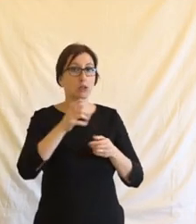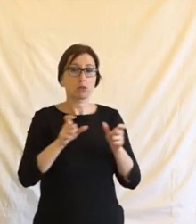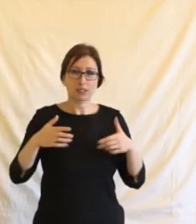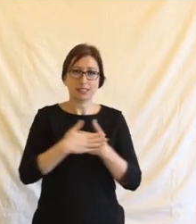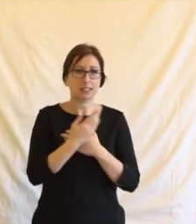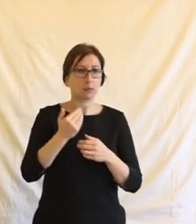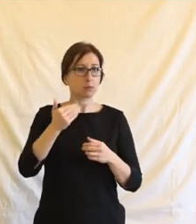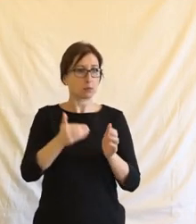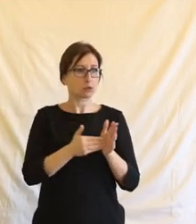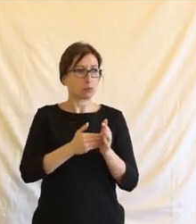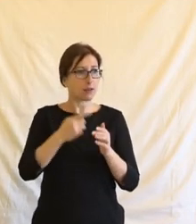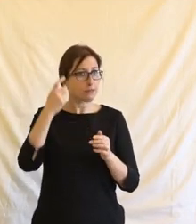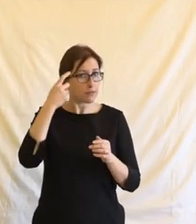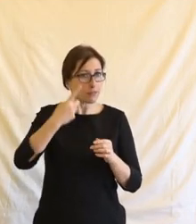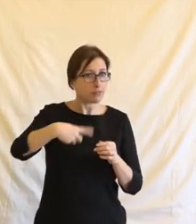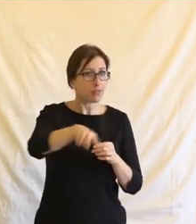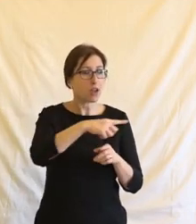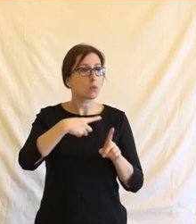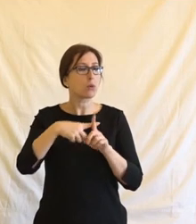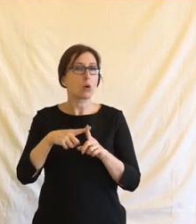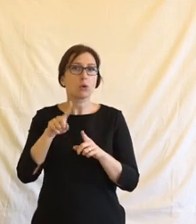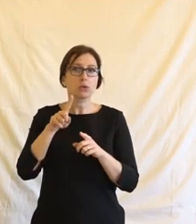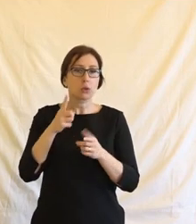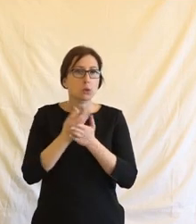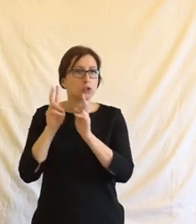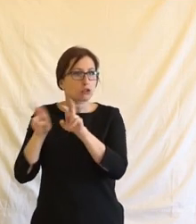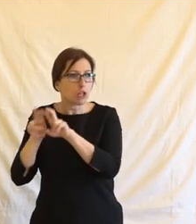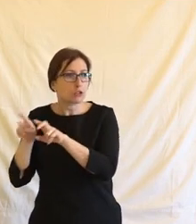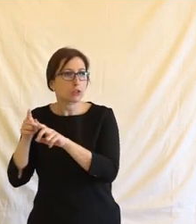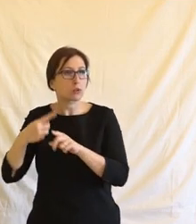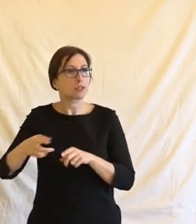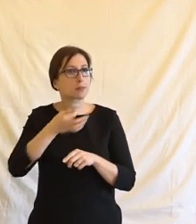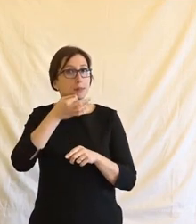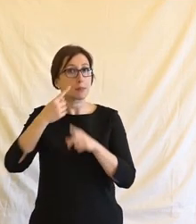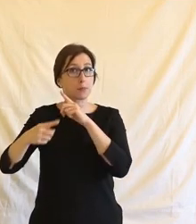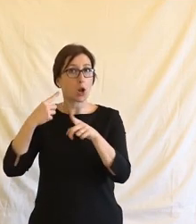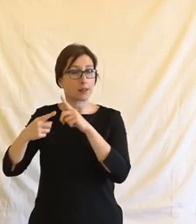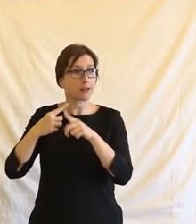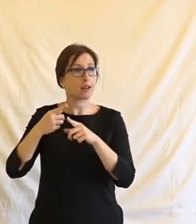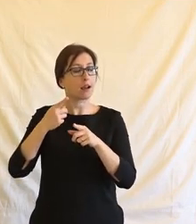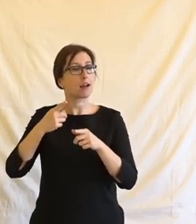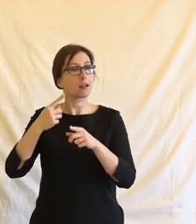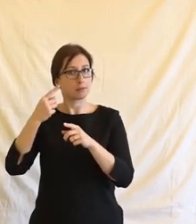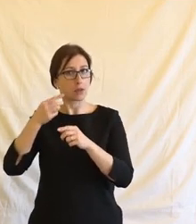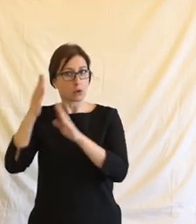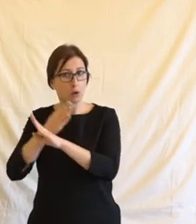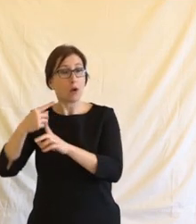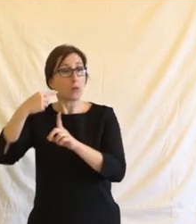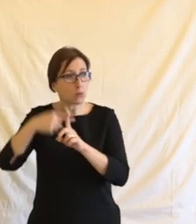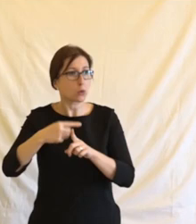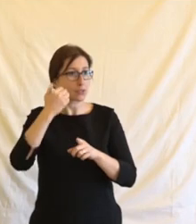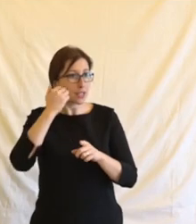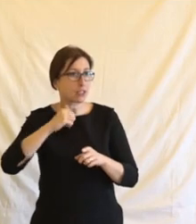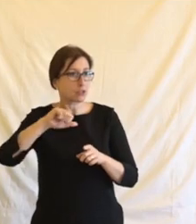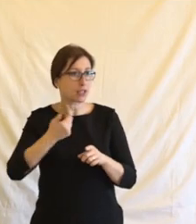si myslím, že opravdu hodně těch otázek v této oblasti je potřeba rozhodovat na politické, celospolečenské úrovni a nejenom